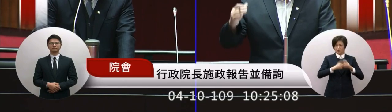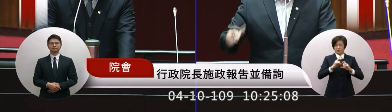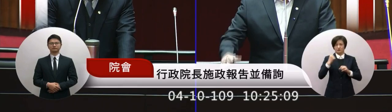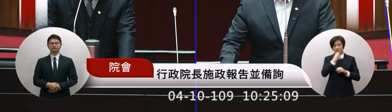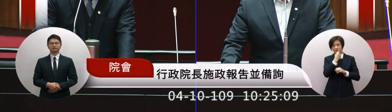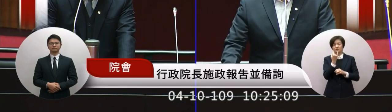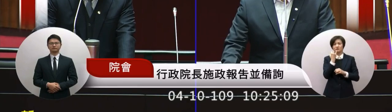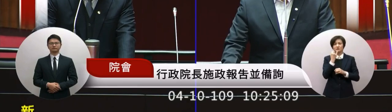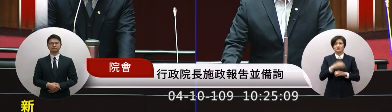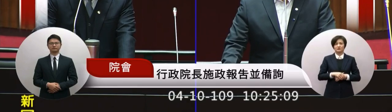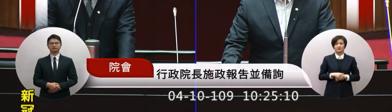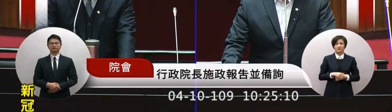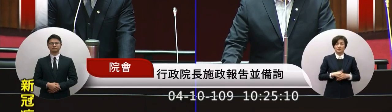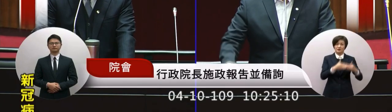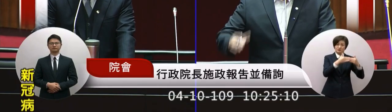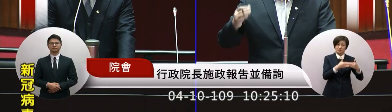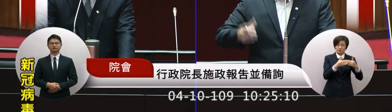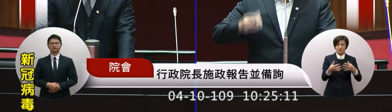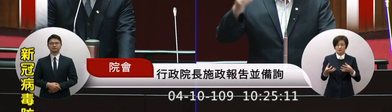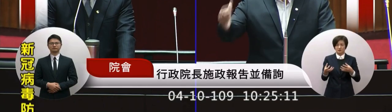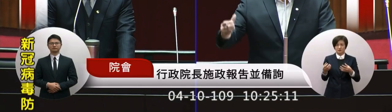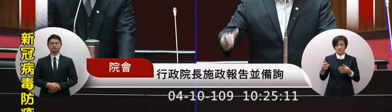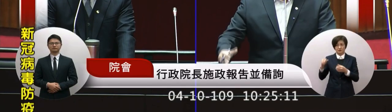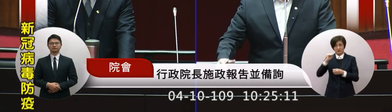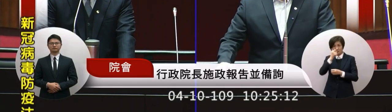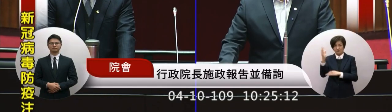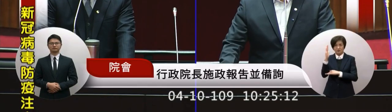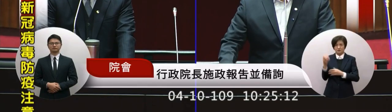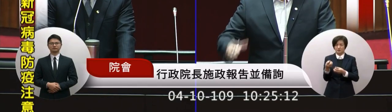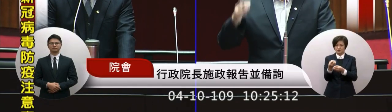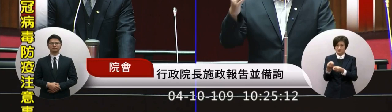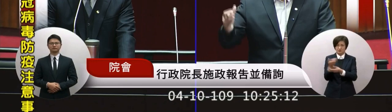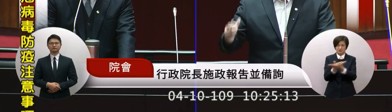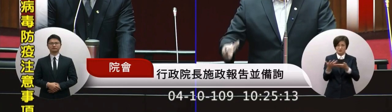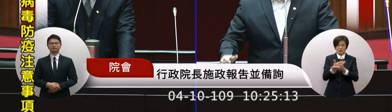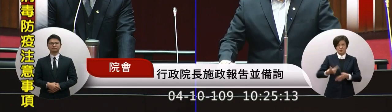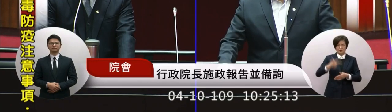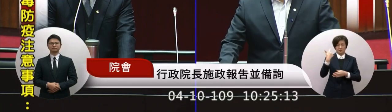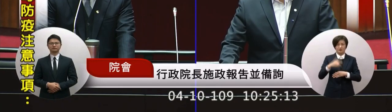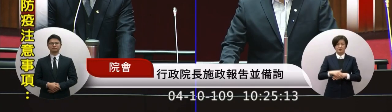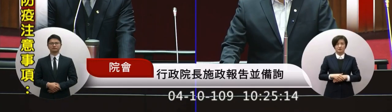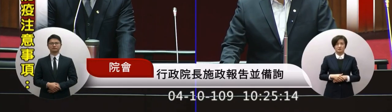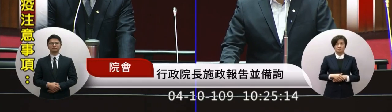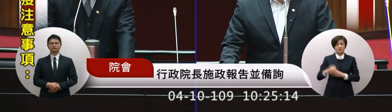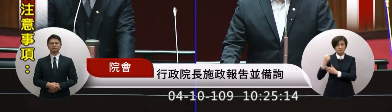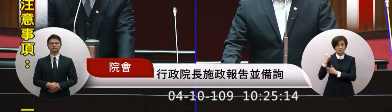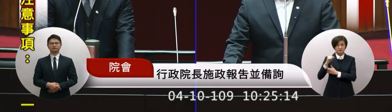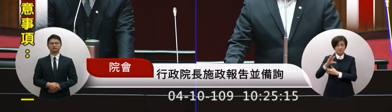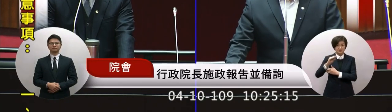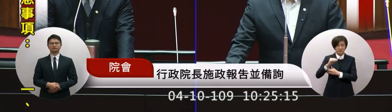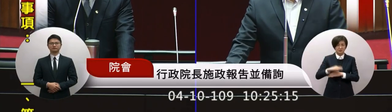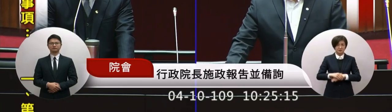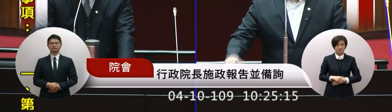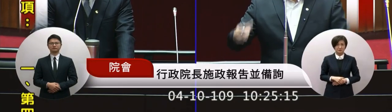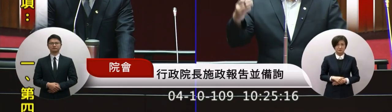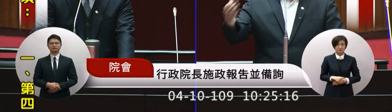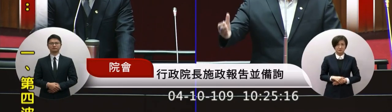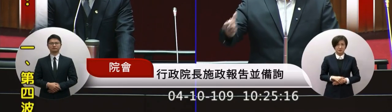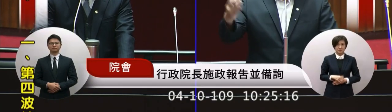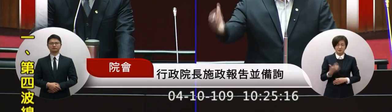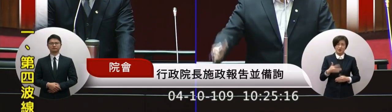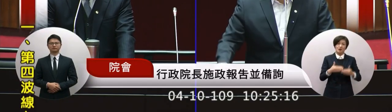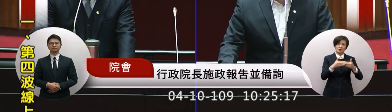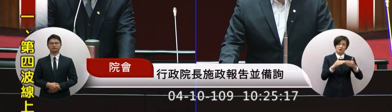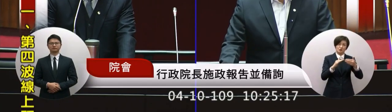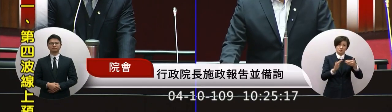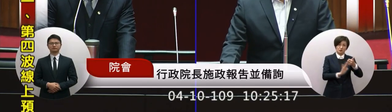怎麼樣的方式可以讓他們回來這一點我們現在有沒有積極的再做一個作為不管是